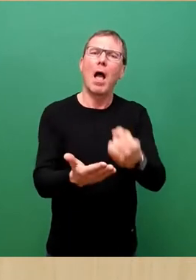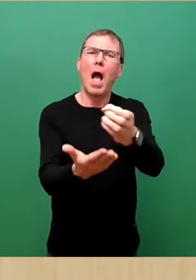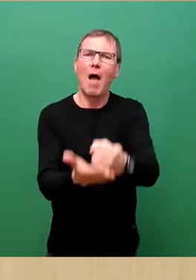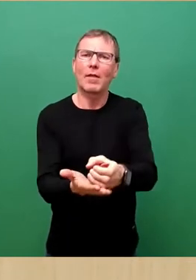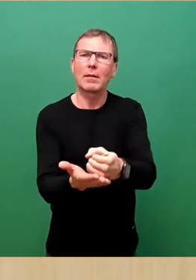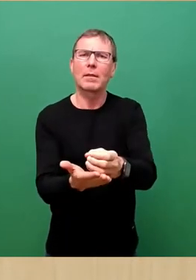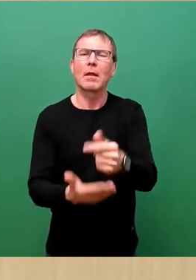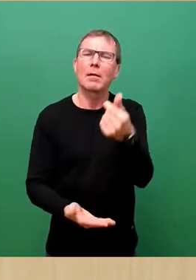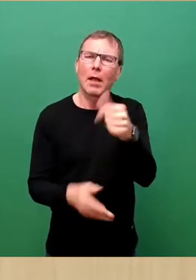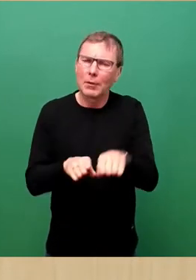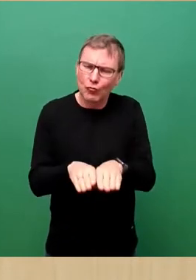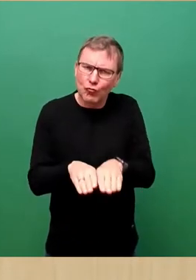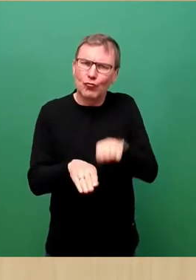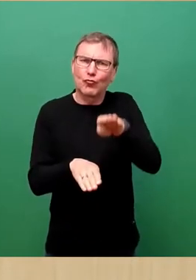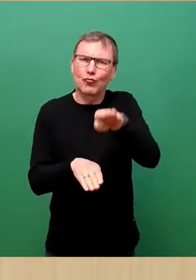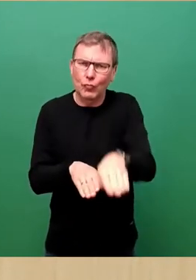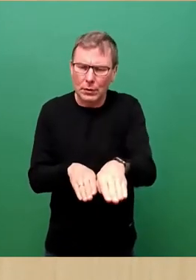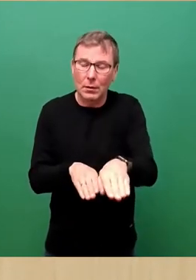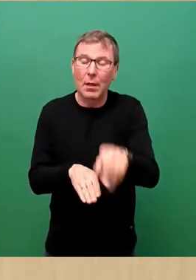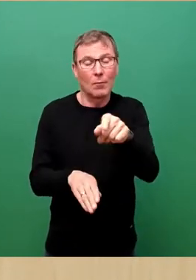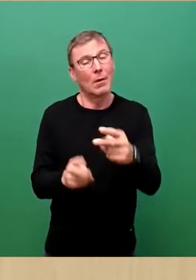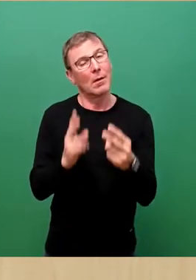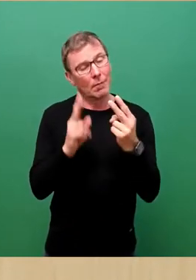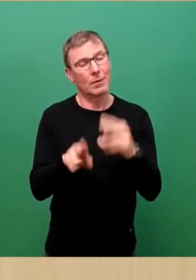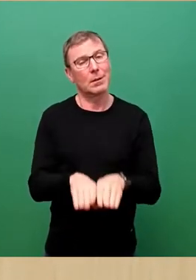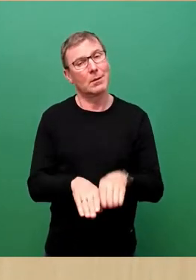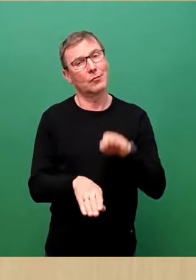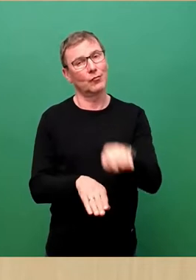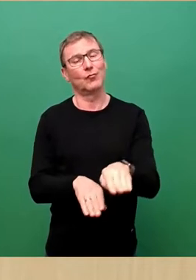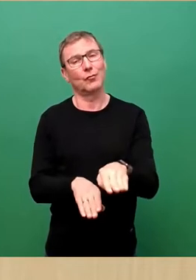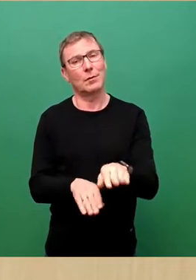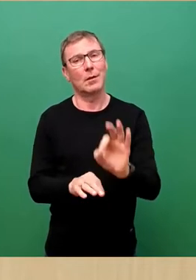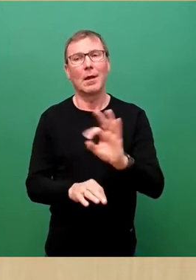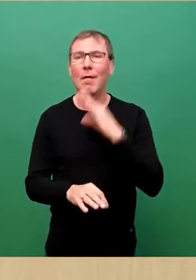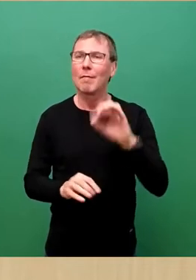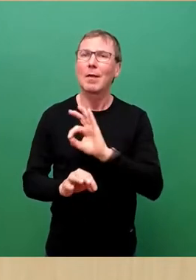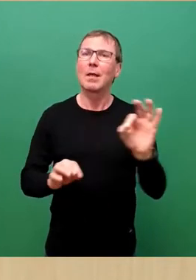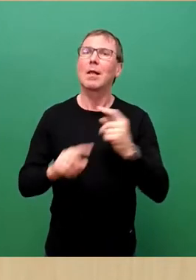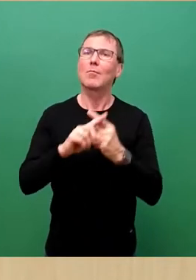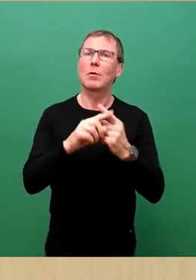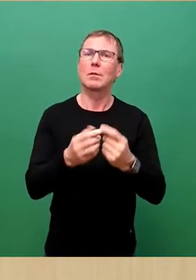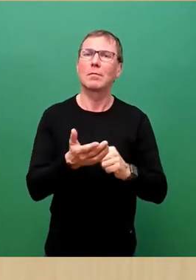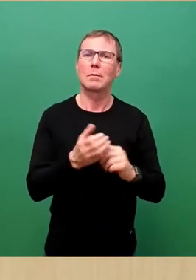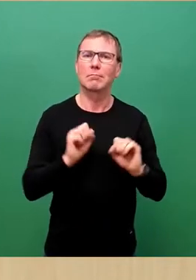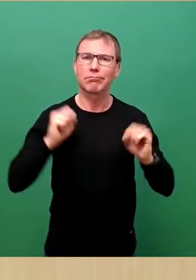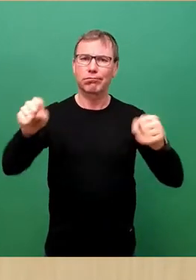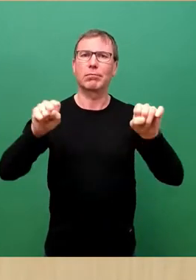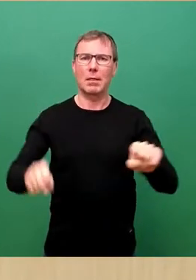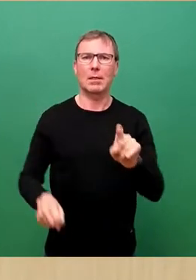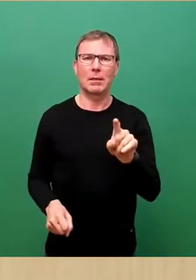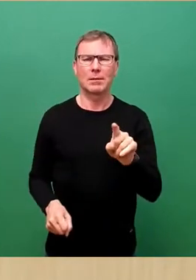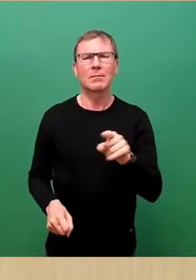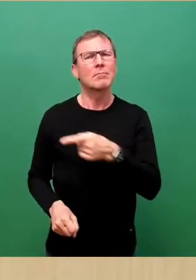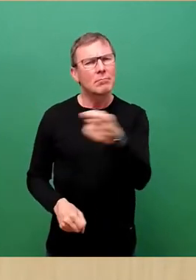ein kleiner Schritt. Aber es wäre ein wichtiger Schritt, der viel Gutes bewirken kann. Setzen Sie ein